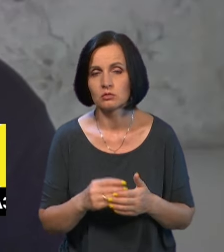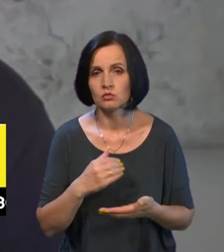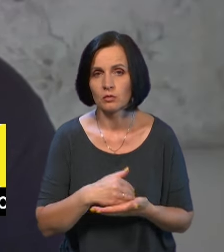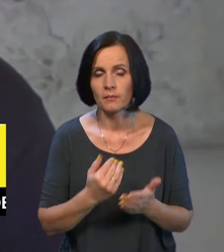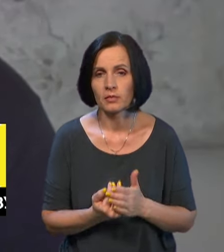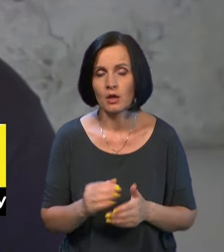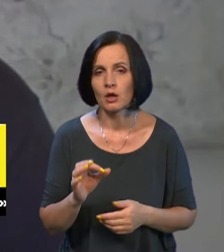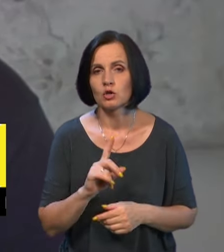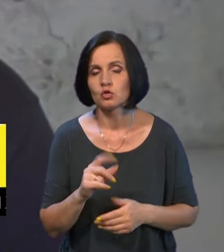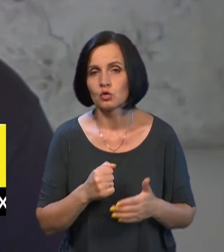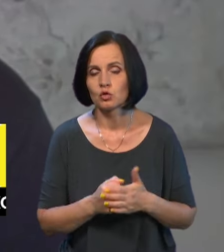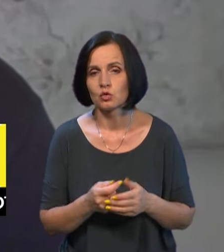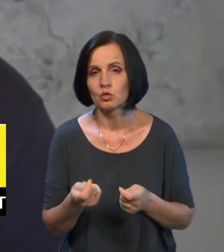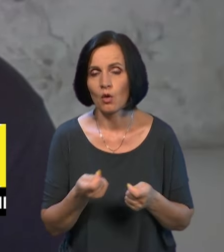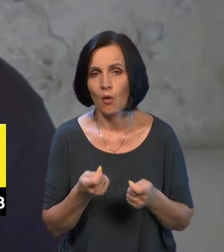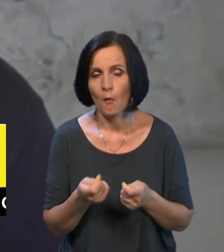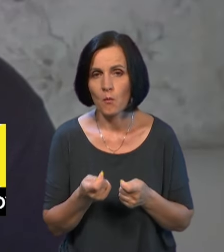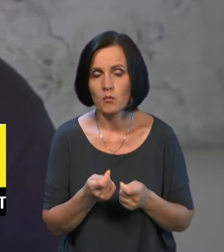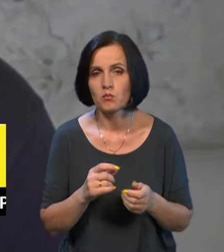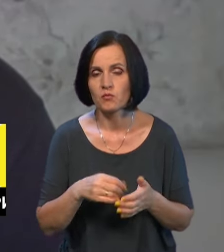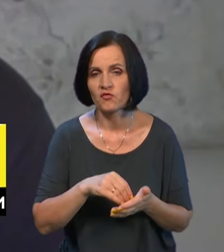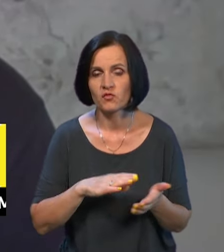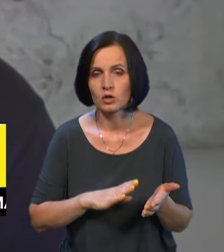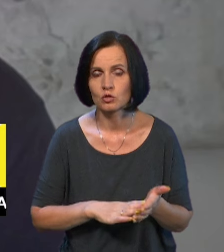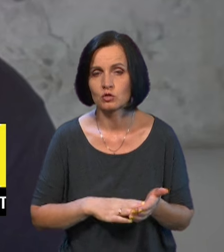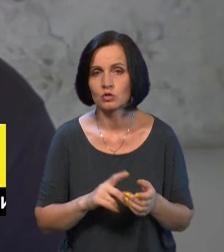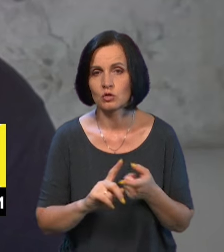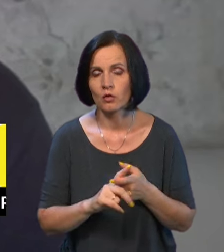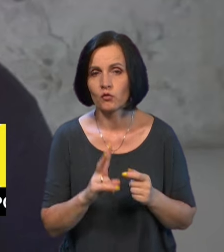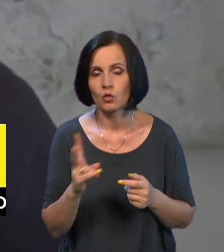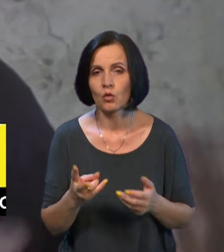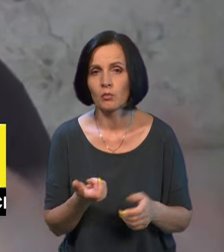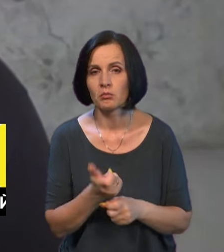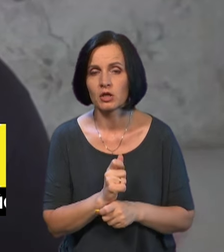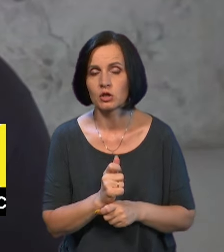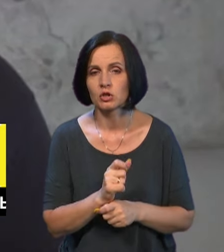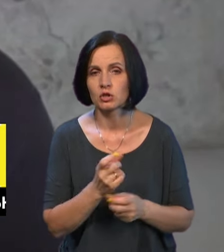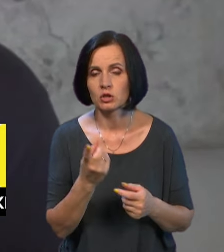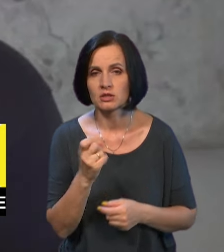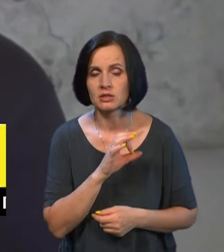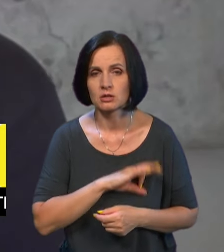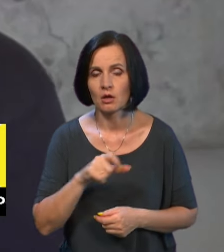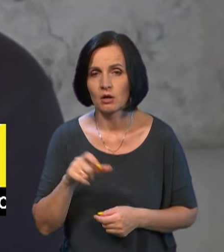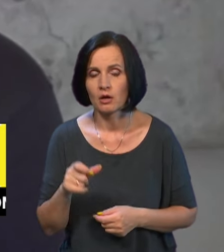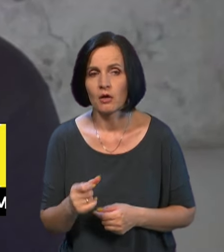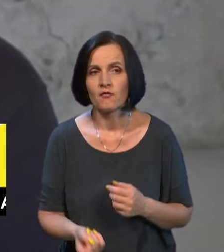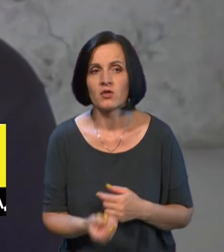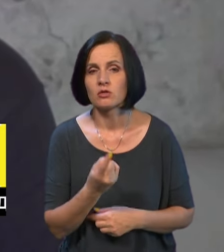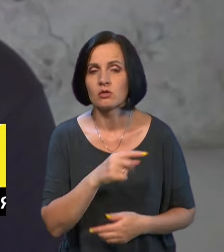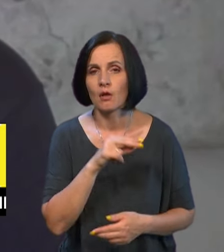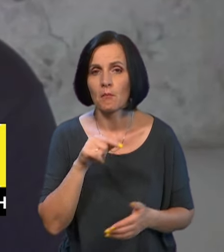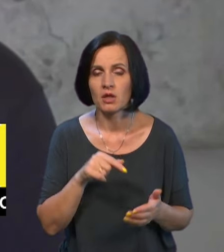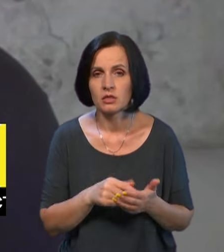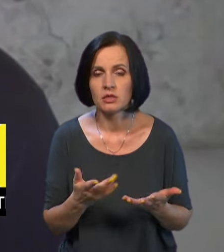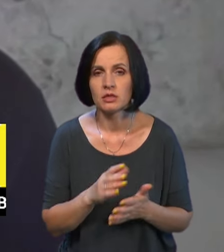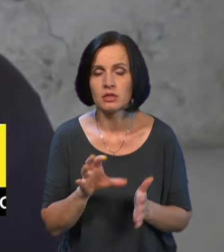'язку, в яких кількість абонентів більше 100. Виникає питання, де енергетики і що з бронюванням,